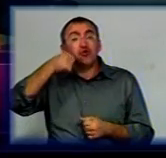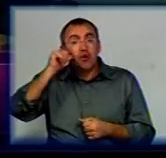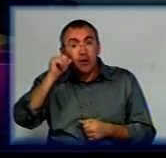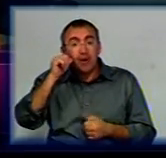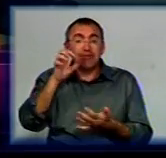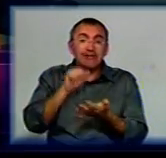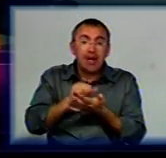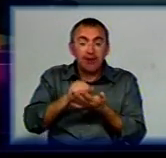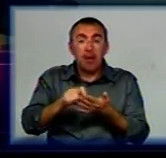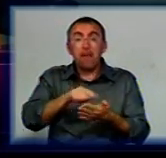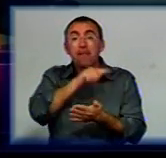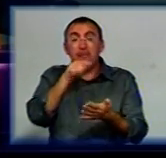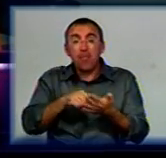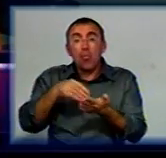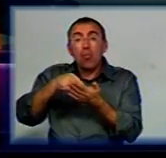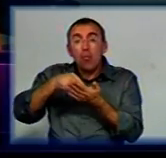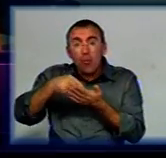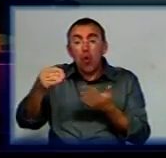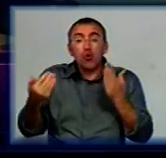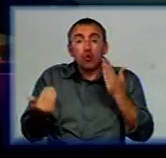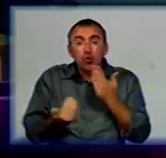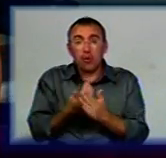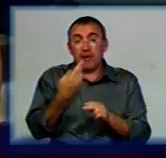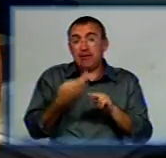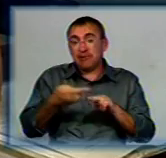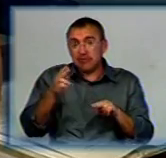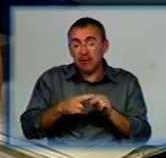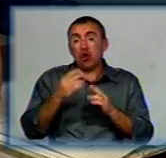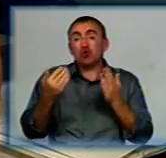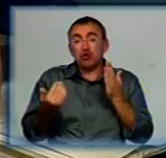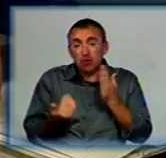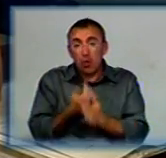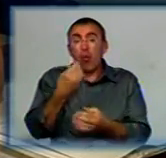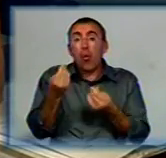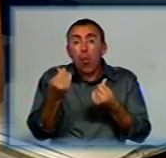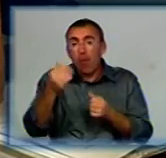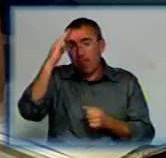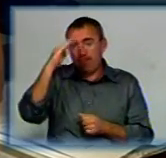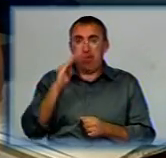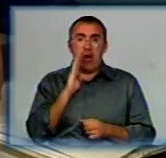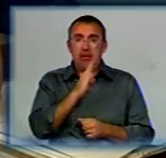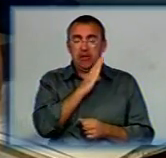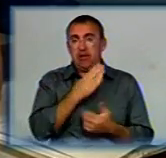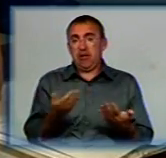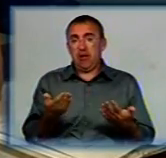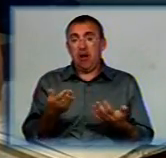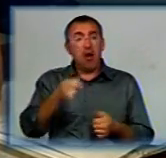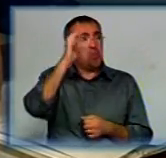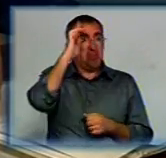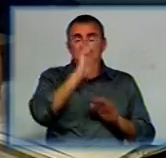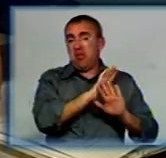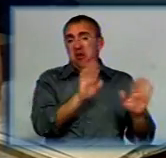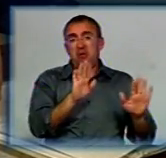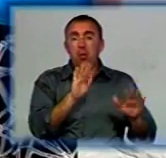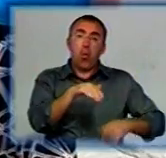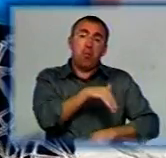займатися цим питанням закуплінової. Ну це ж знову буде йти за кошти батьків, а не державні чи